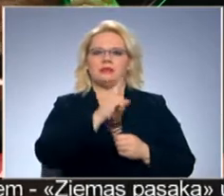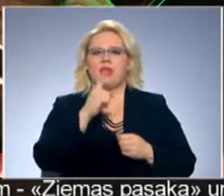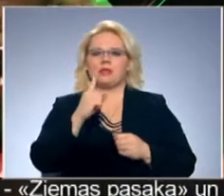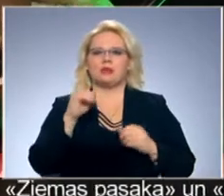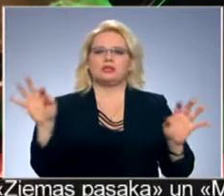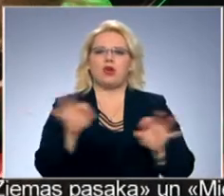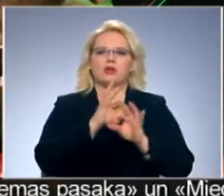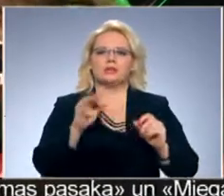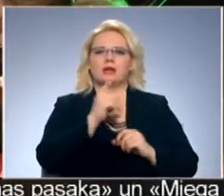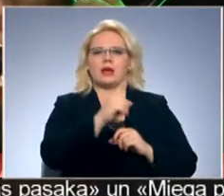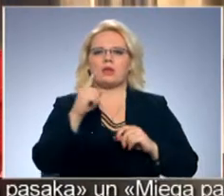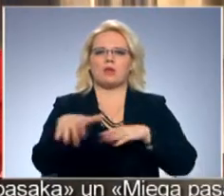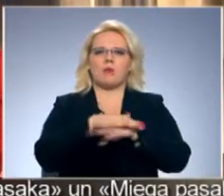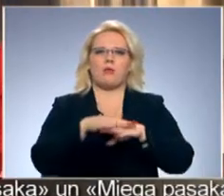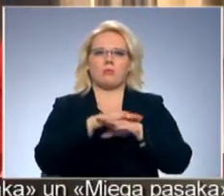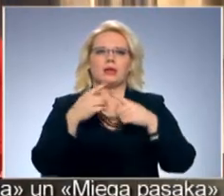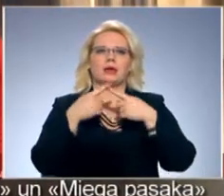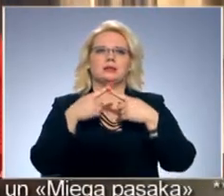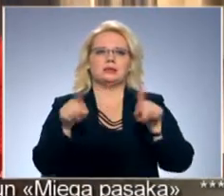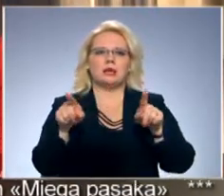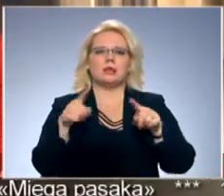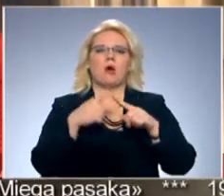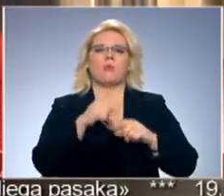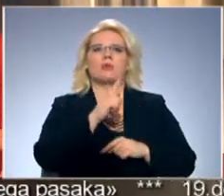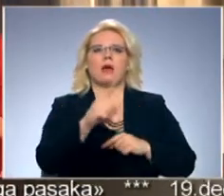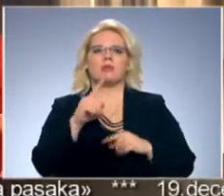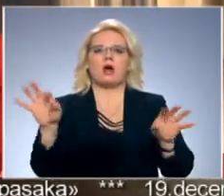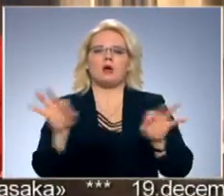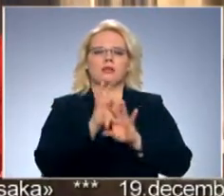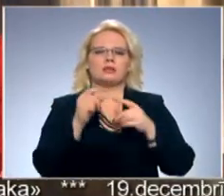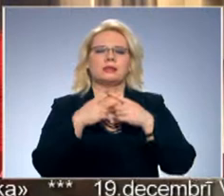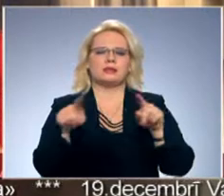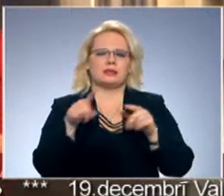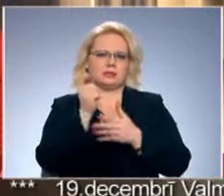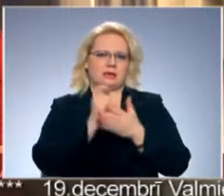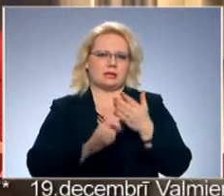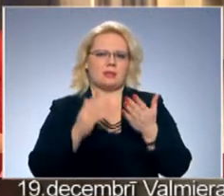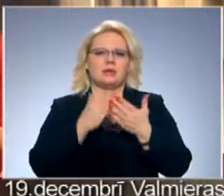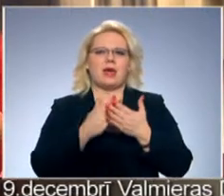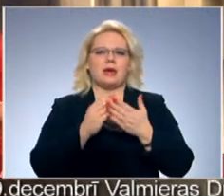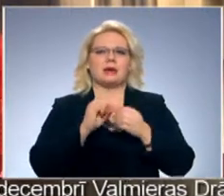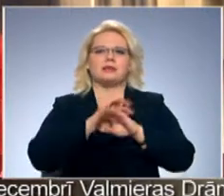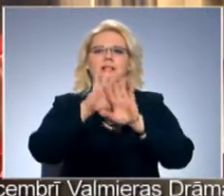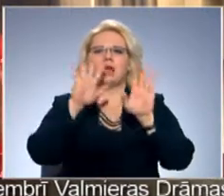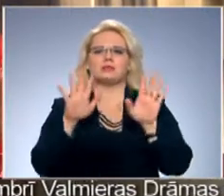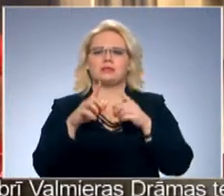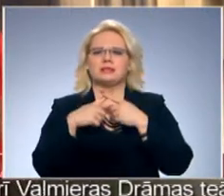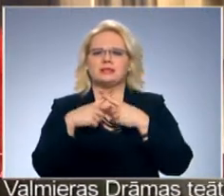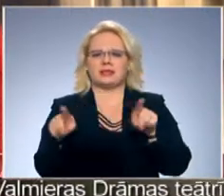katra publika ir pilnīgi cita un katrā koncertā pilnīgi citas dziesmas tiek izgaismotas. Pilnīgi